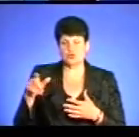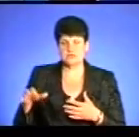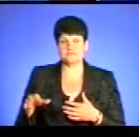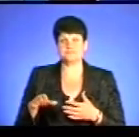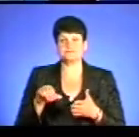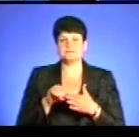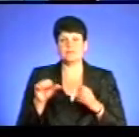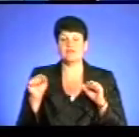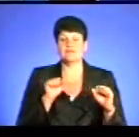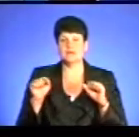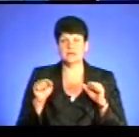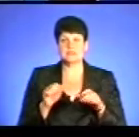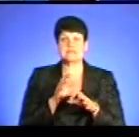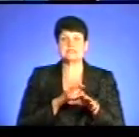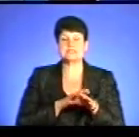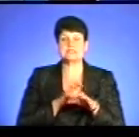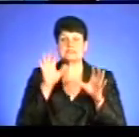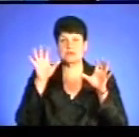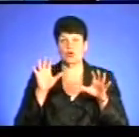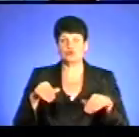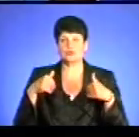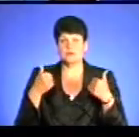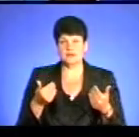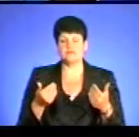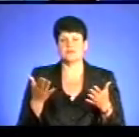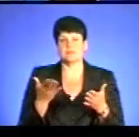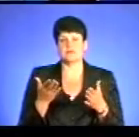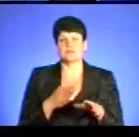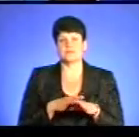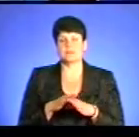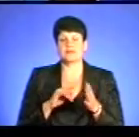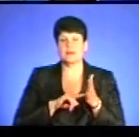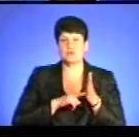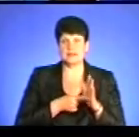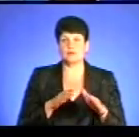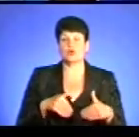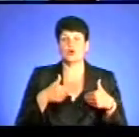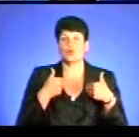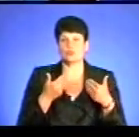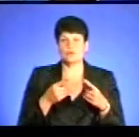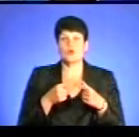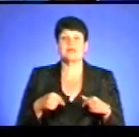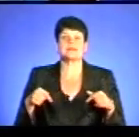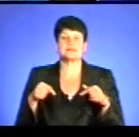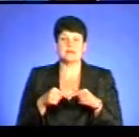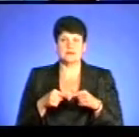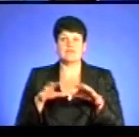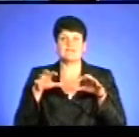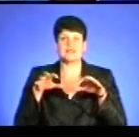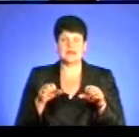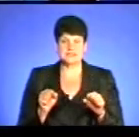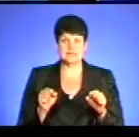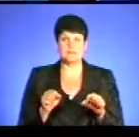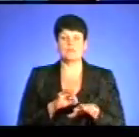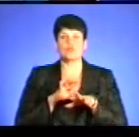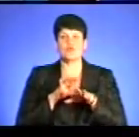законодавчої, на своєму рівні обласному, ми відповідності реагуємо. Ми наполегло рекомендуємо організаторам і власникам все